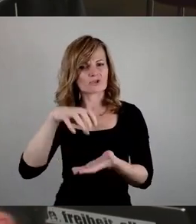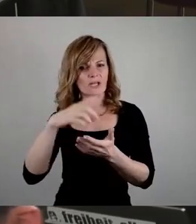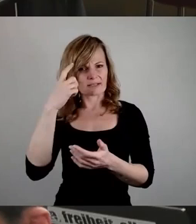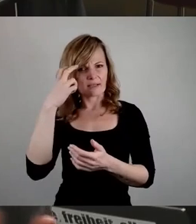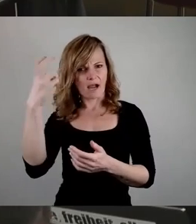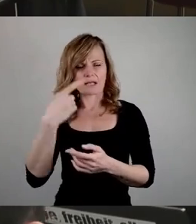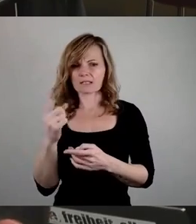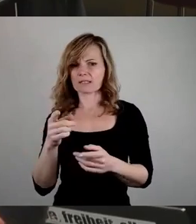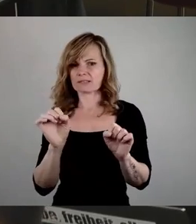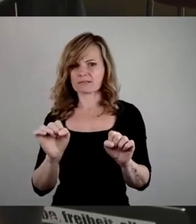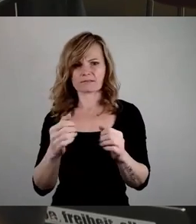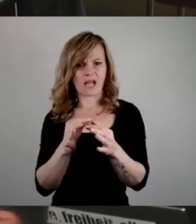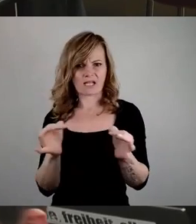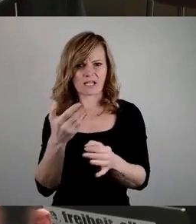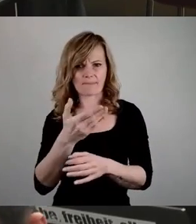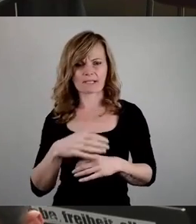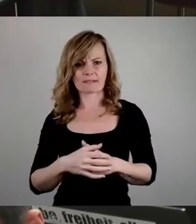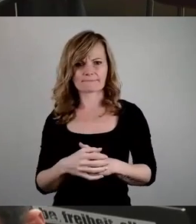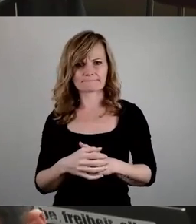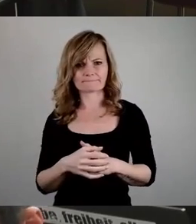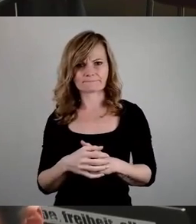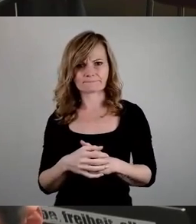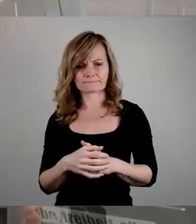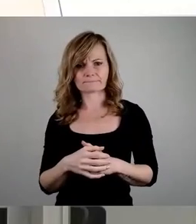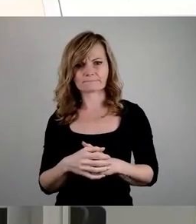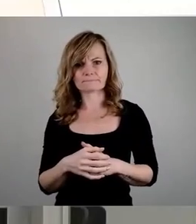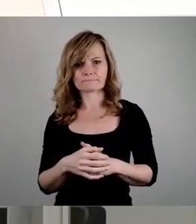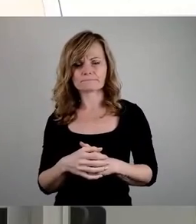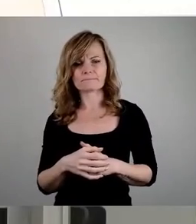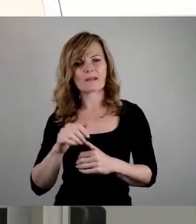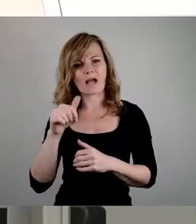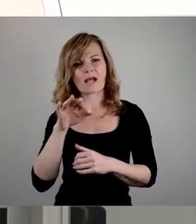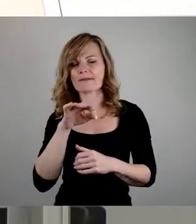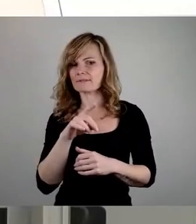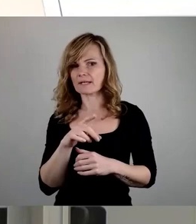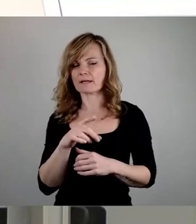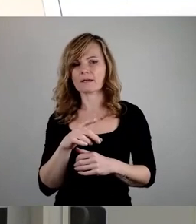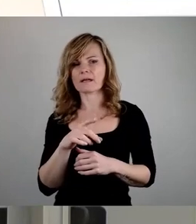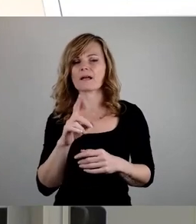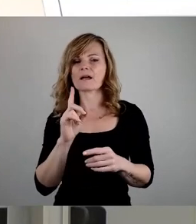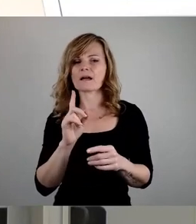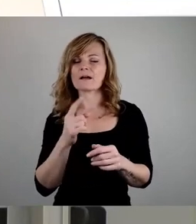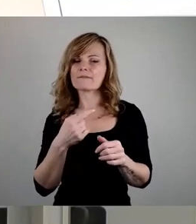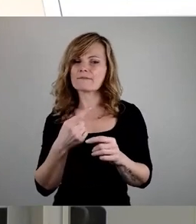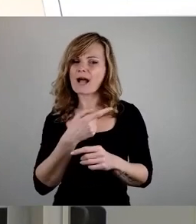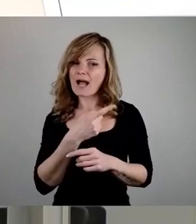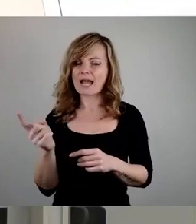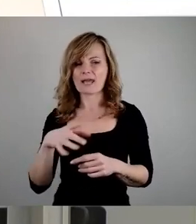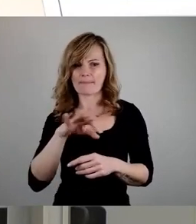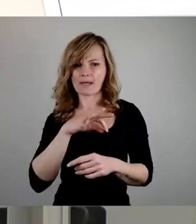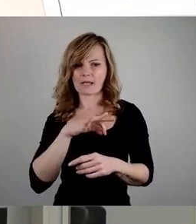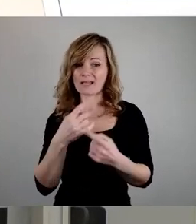Erstens hatte die AfD im Gegensatz zu fast allen anderen Parteien keine